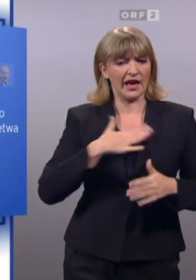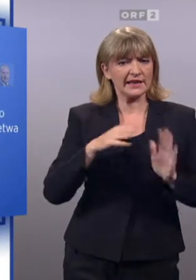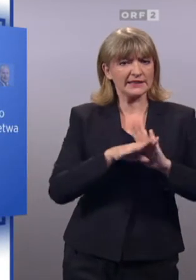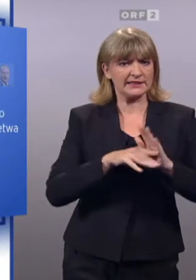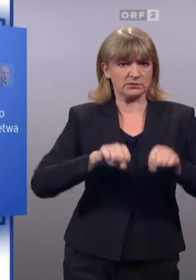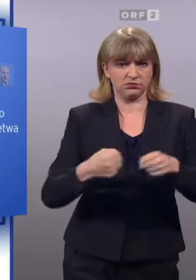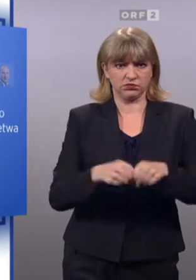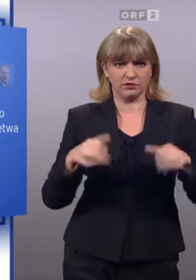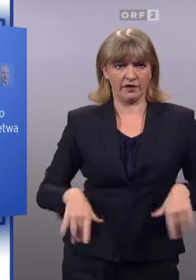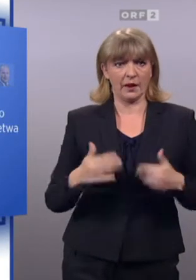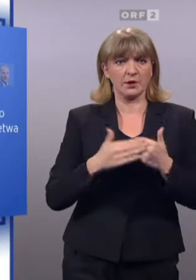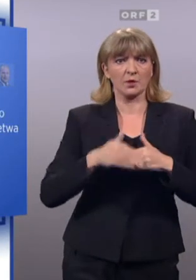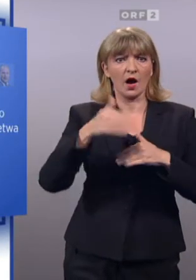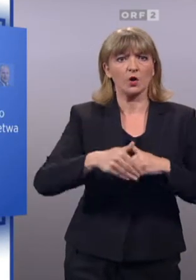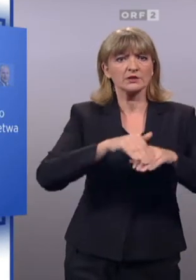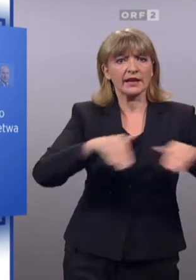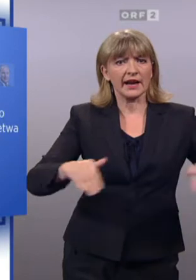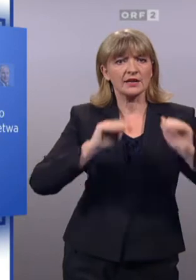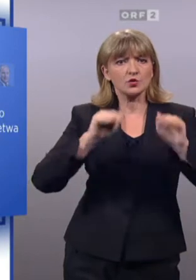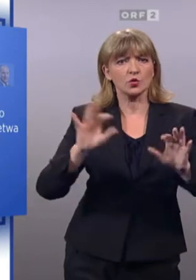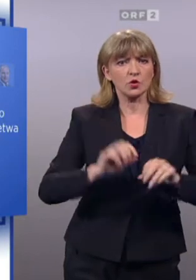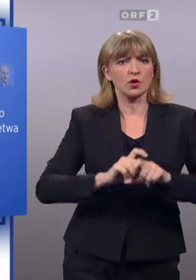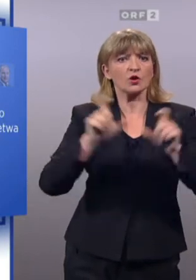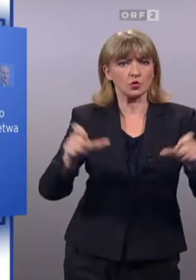eigene Gesetze gebrochen wurden, etwa beim Außengrenzschutz oder der Schuldenunion.